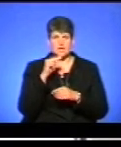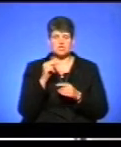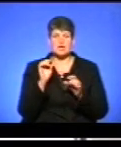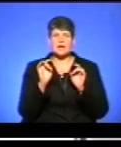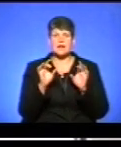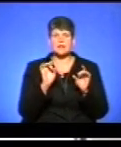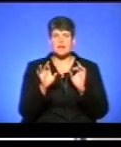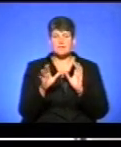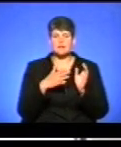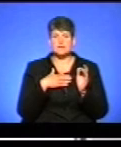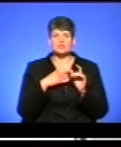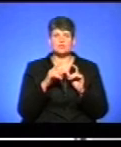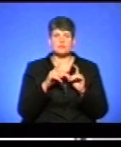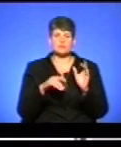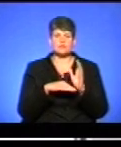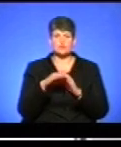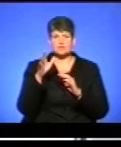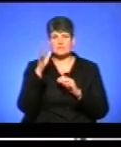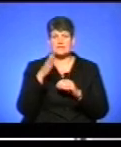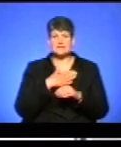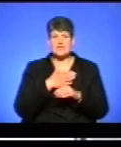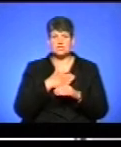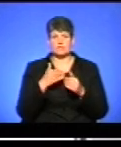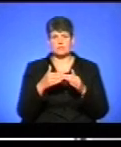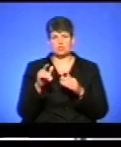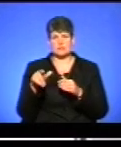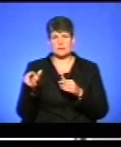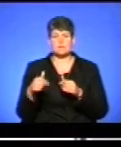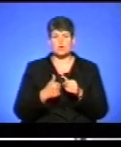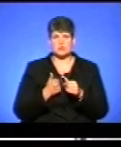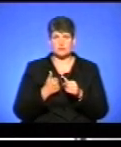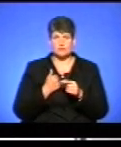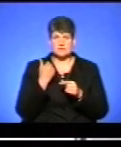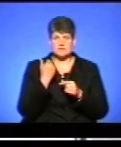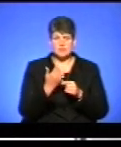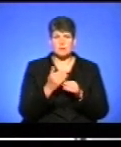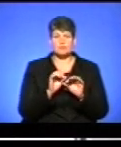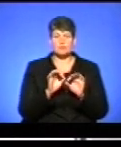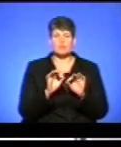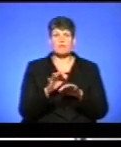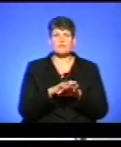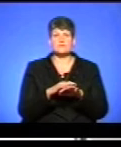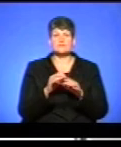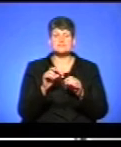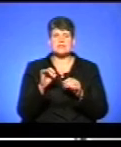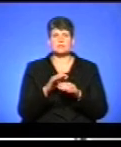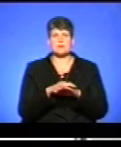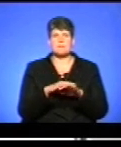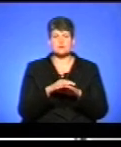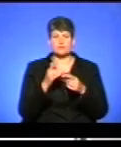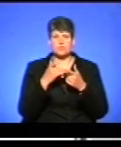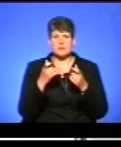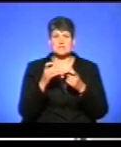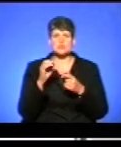реклама нашого закладу вищої освіти, це наші випускники. Ми ними гордимося, і ми зараз це пропагуємо в засобах маси інформації, в соціальних